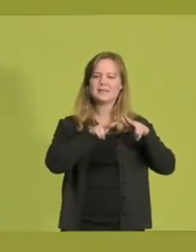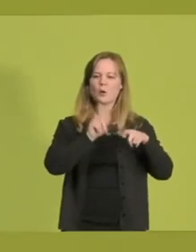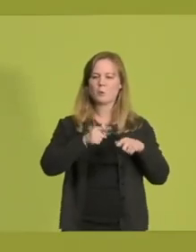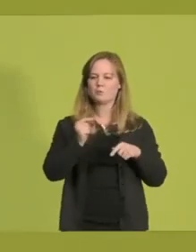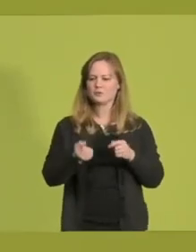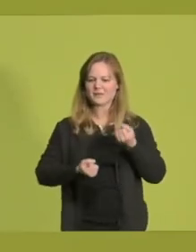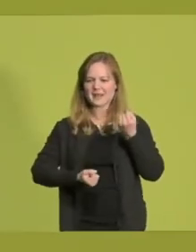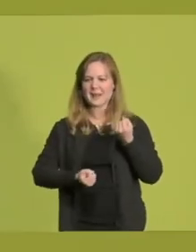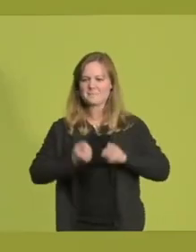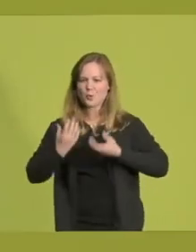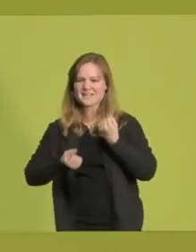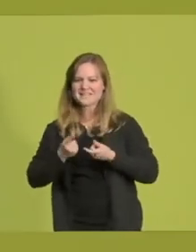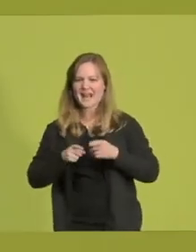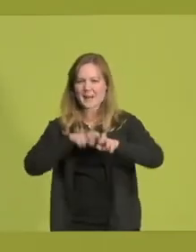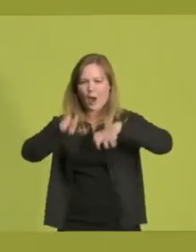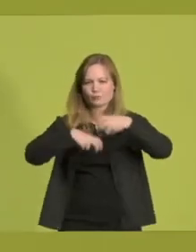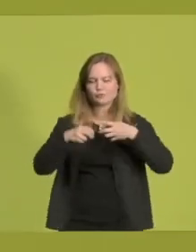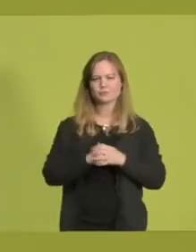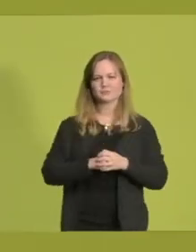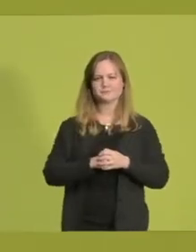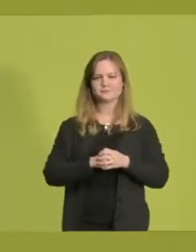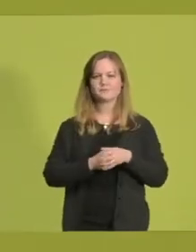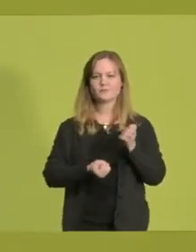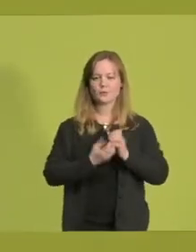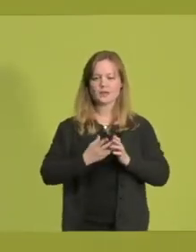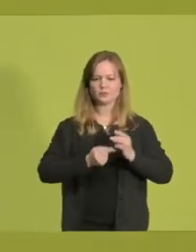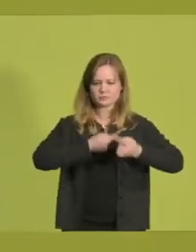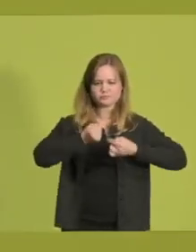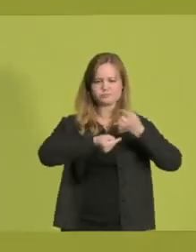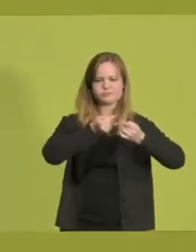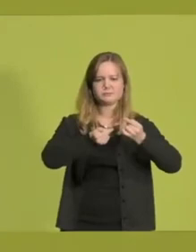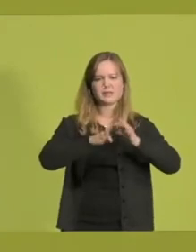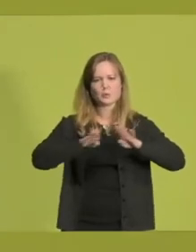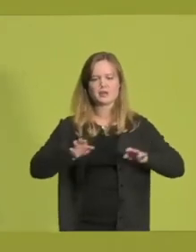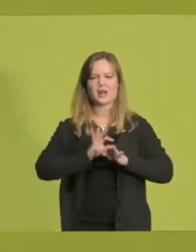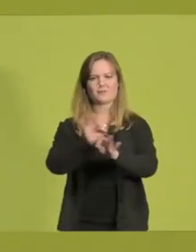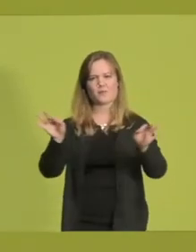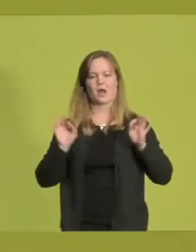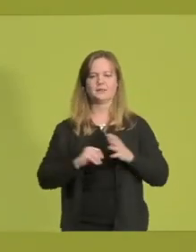nutzen. Eine intakte Natur ist die Grundlage für all das.